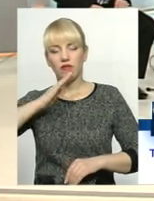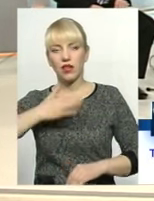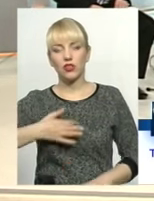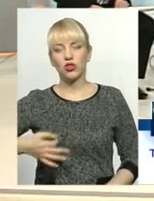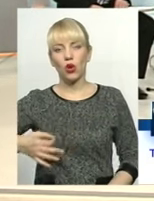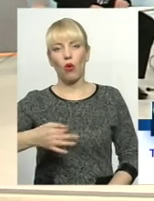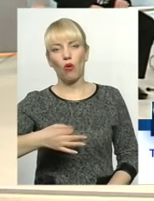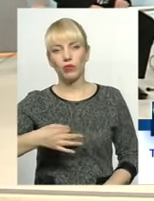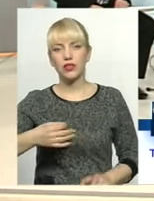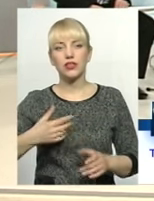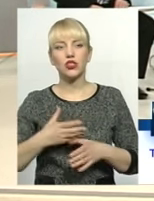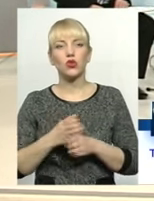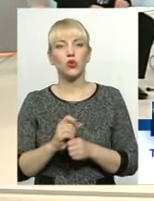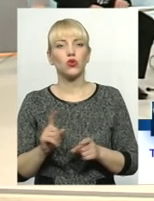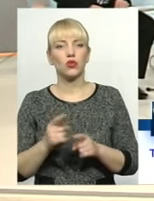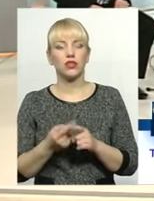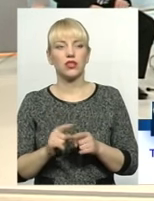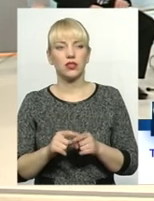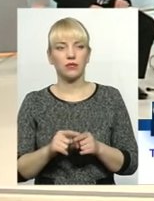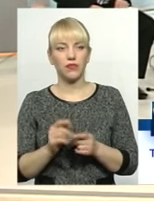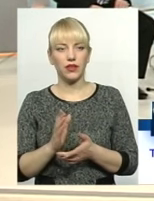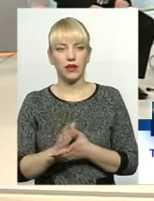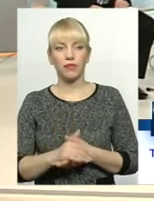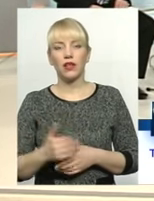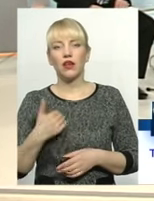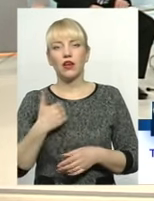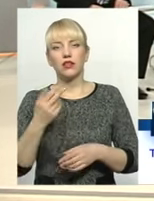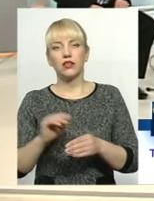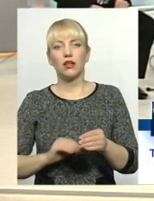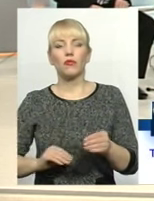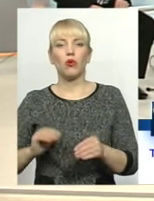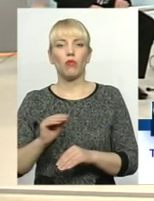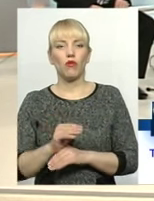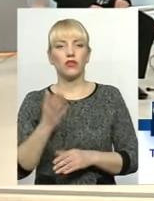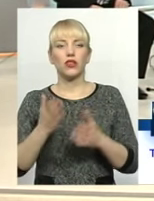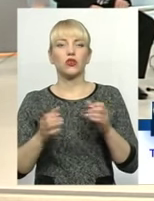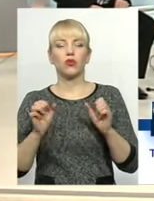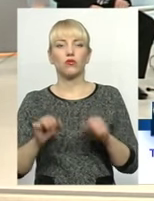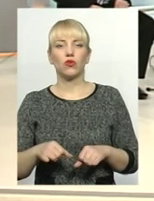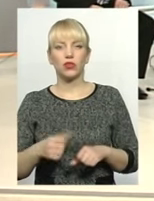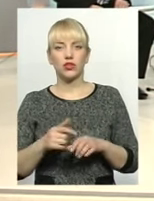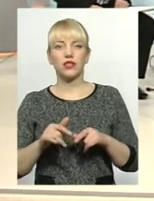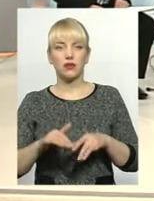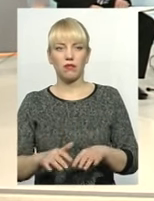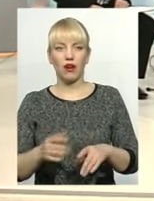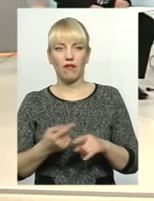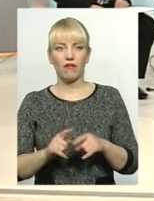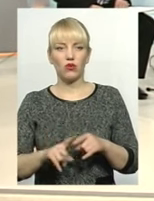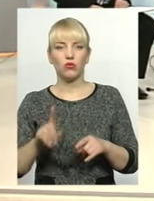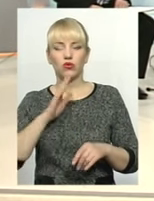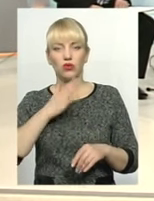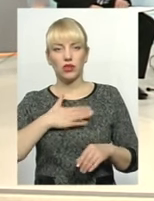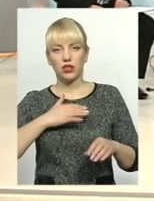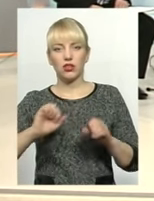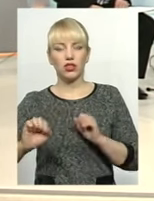скорочення, що за цим стоїть? Я хотіла доповнити, якщо можна, справа в тому, що наші керівники